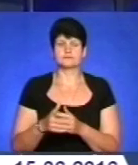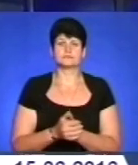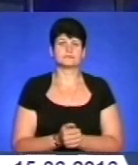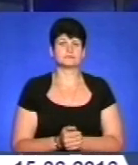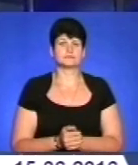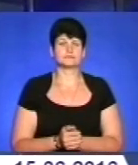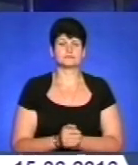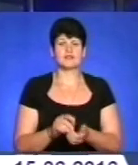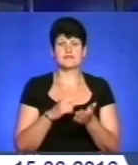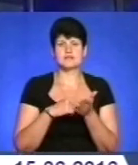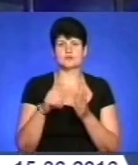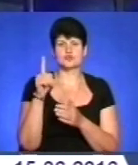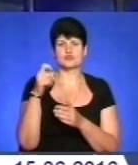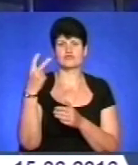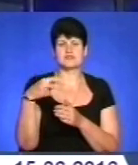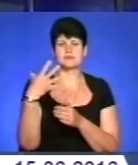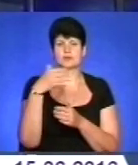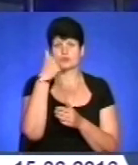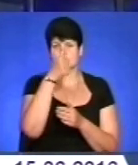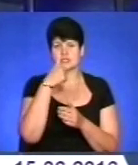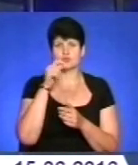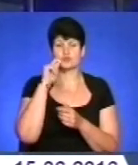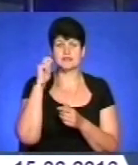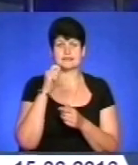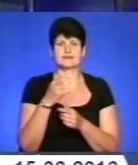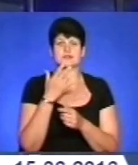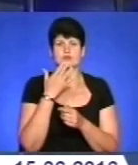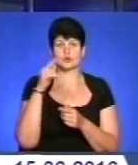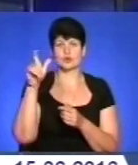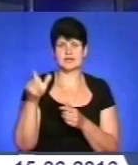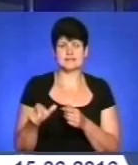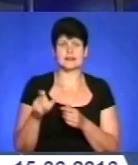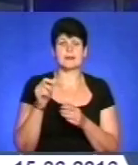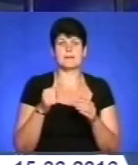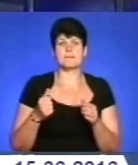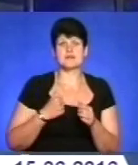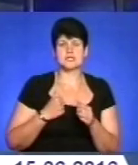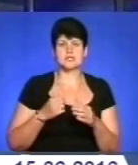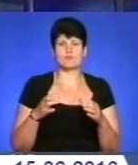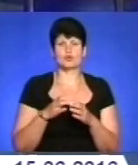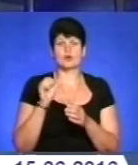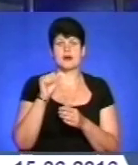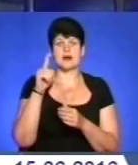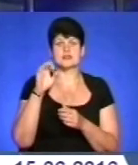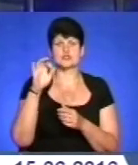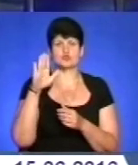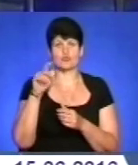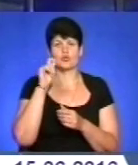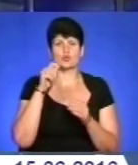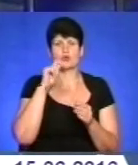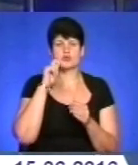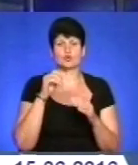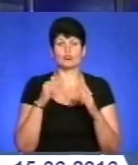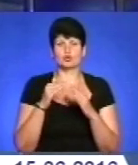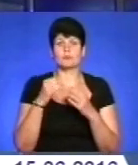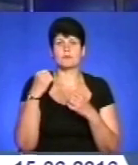Відзначили 125-ту річницю українського націоналіста Євгена Коновалеца бійці полку АЗОВ. Українському Домі Перемога вони репрезентували